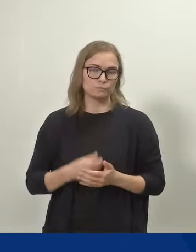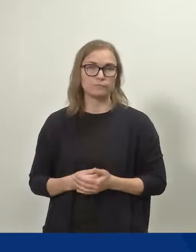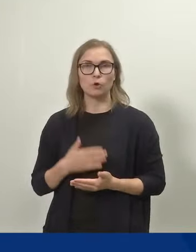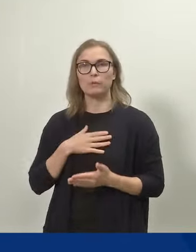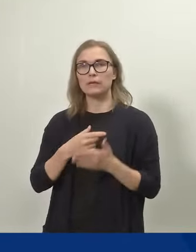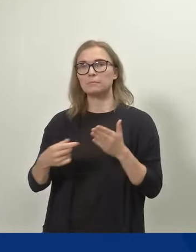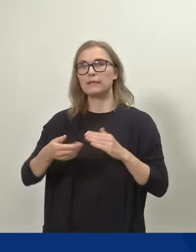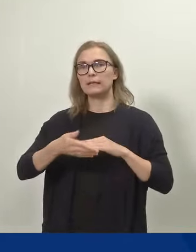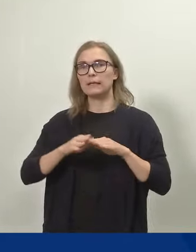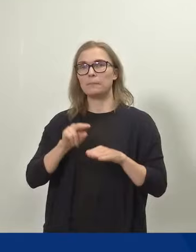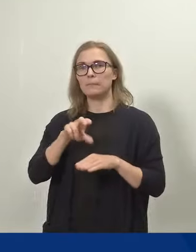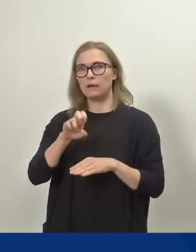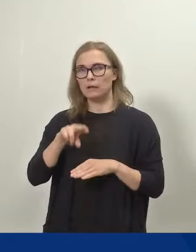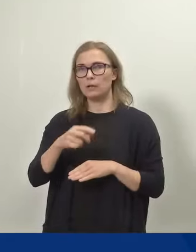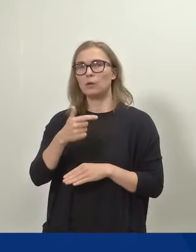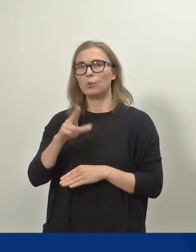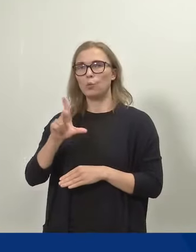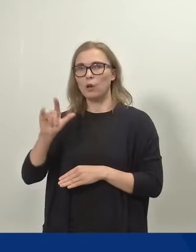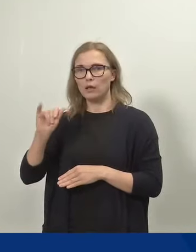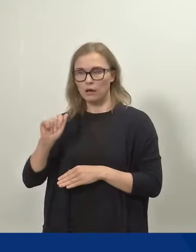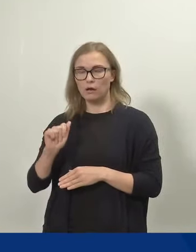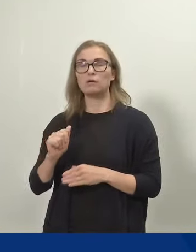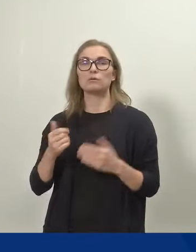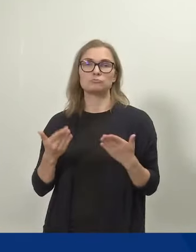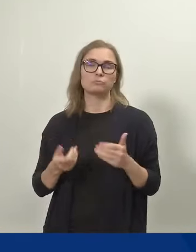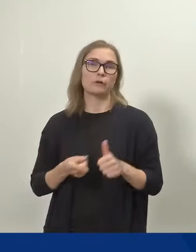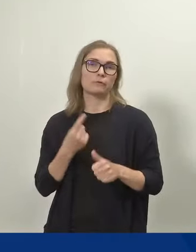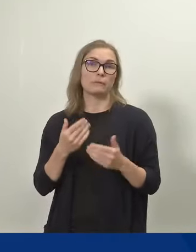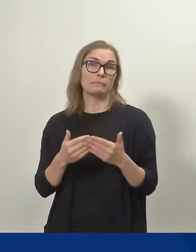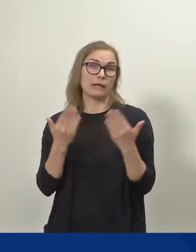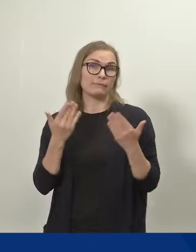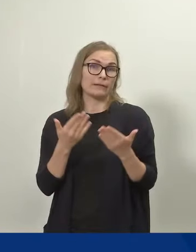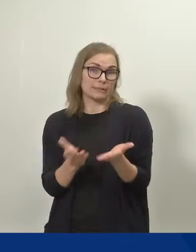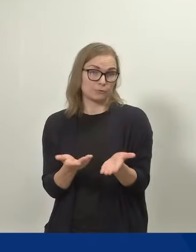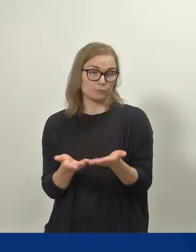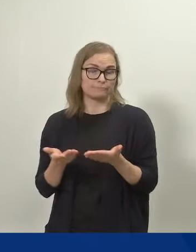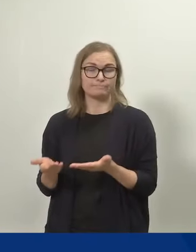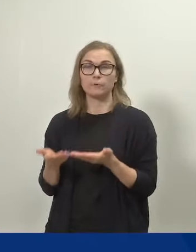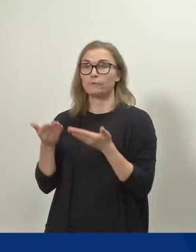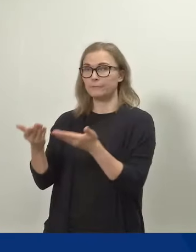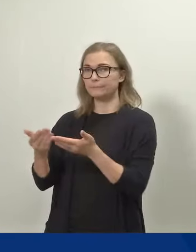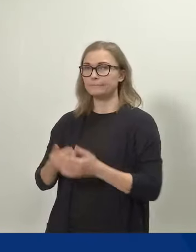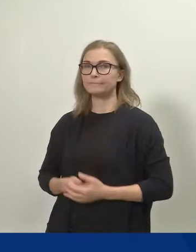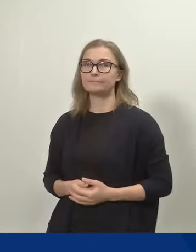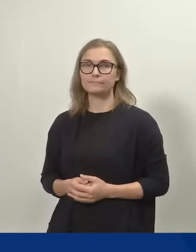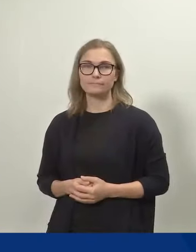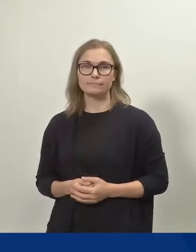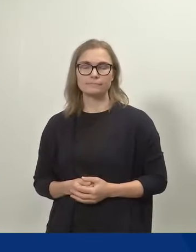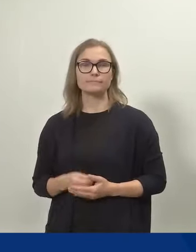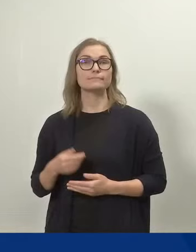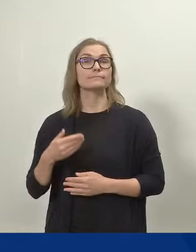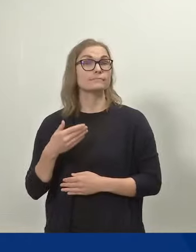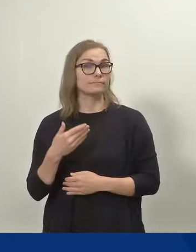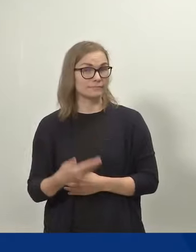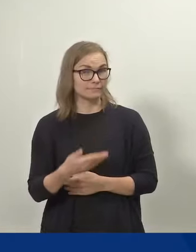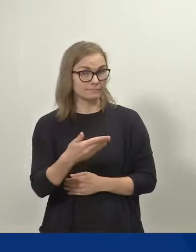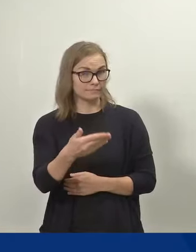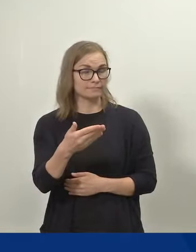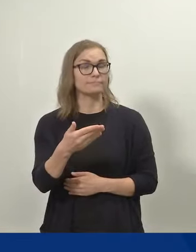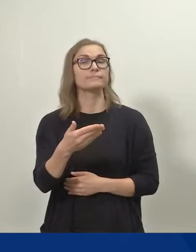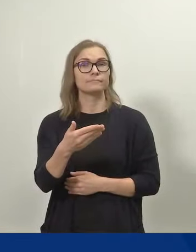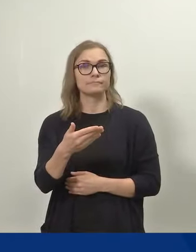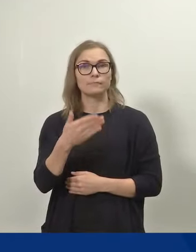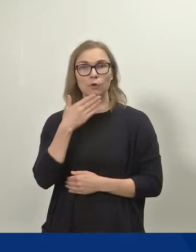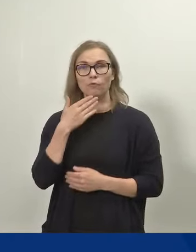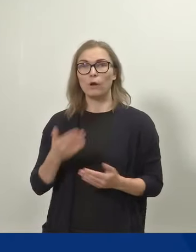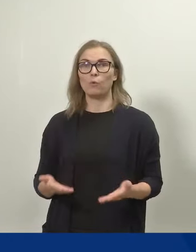on Tuulia Nieminen ja mennään päivän esityksiin, olkaa hyvä. Kiitoksia ja hyvää